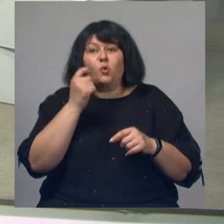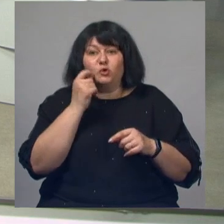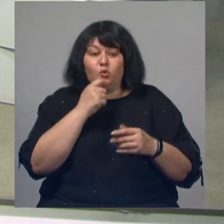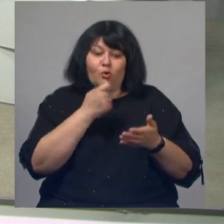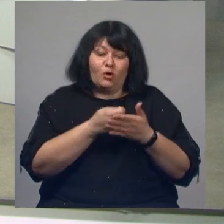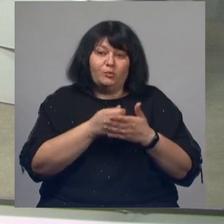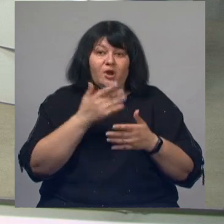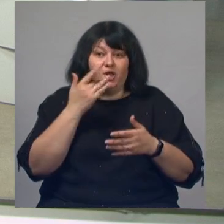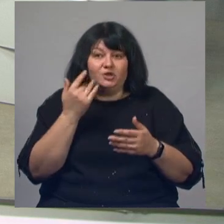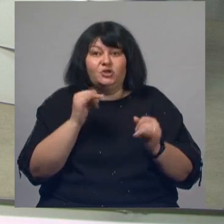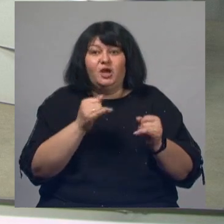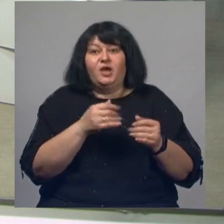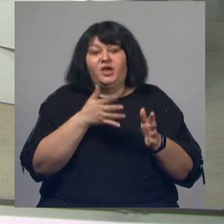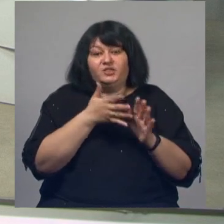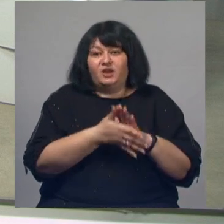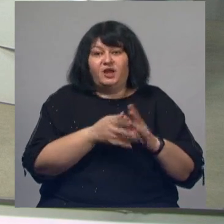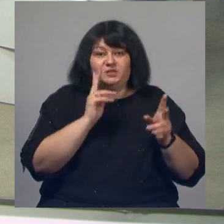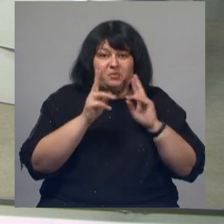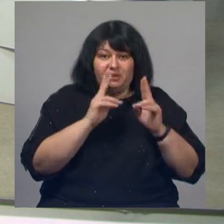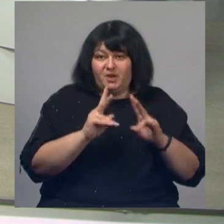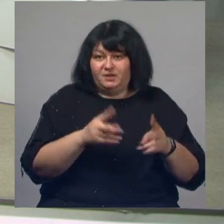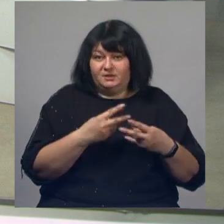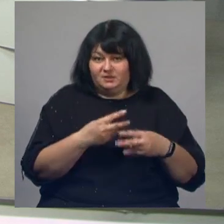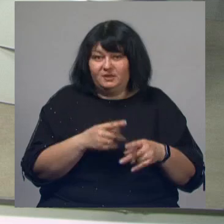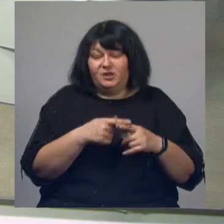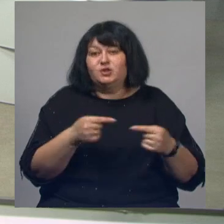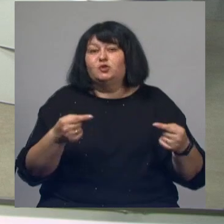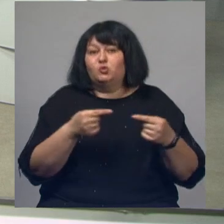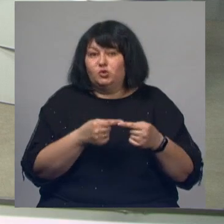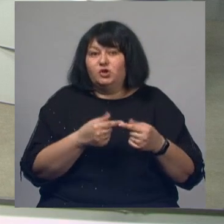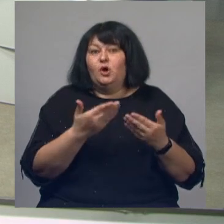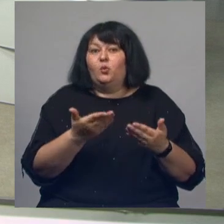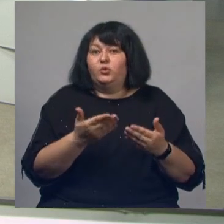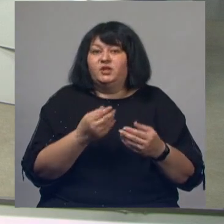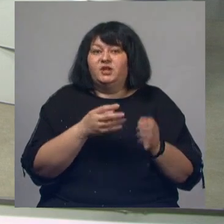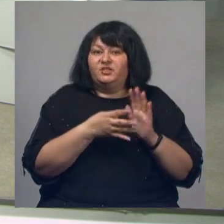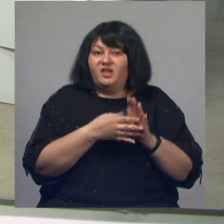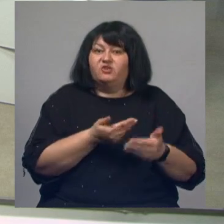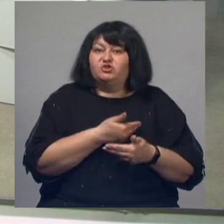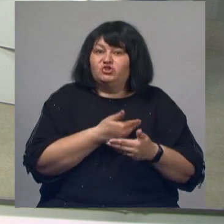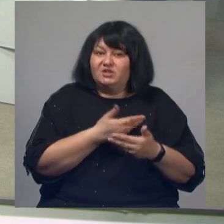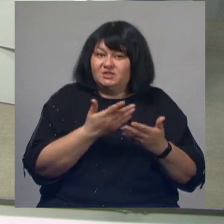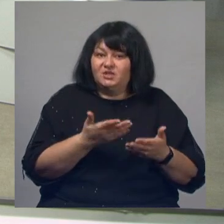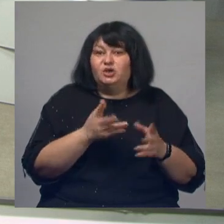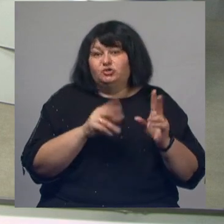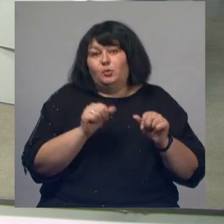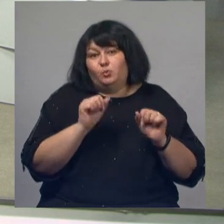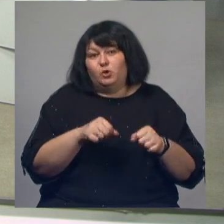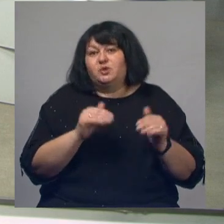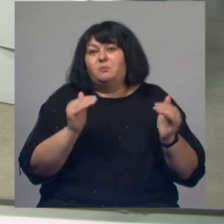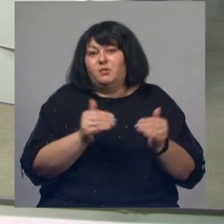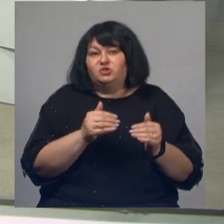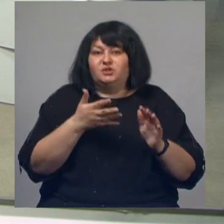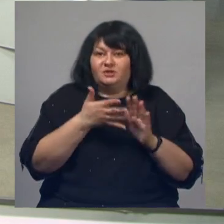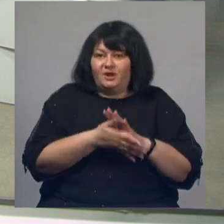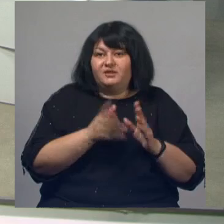покормить, и можно, в принципе, не тратиться на парикмахеров. Это точно, а к тому же у них и 9 жизней, значит, можно меньше тратиться на